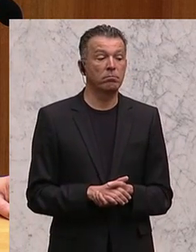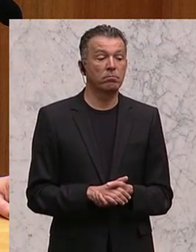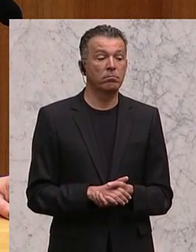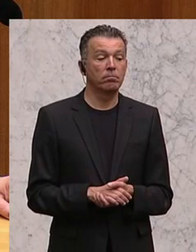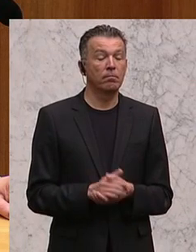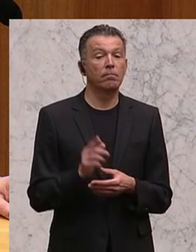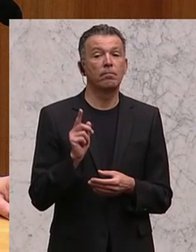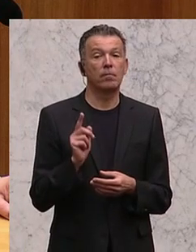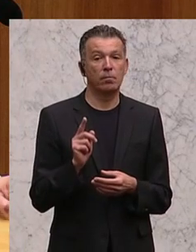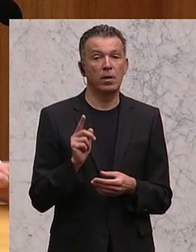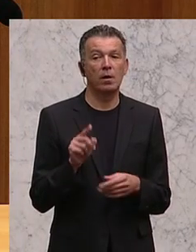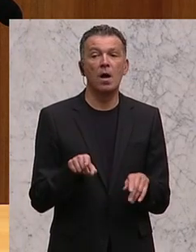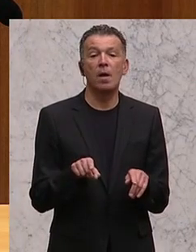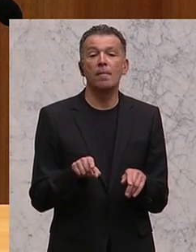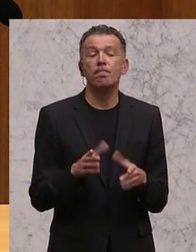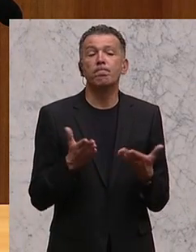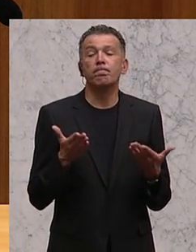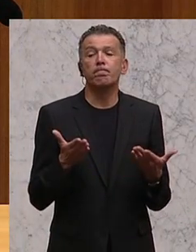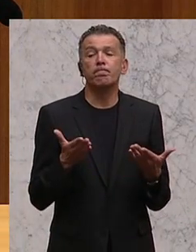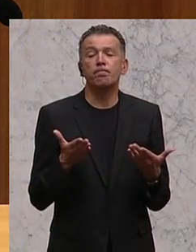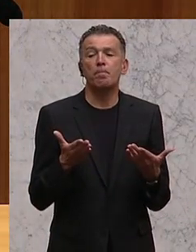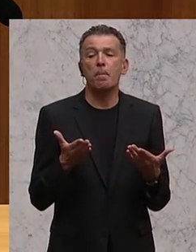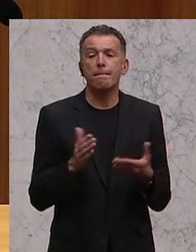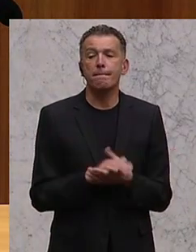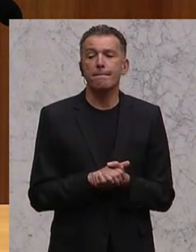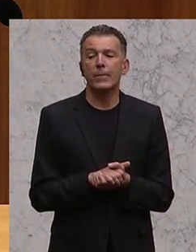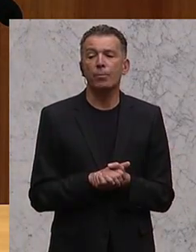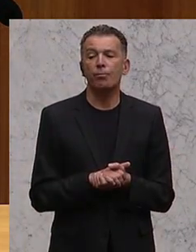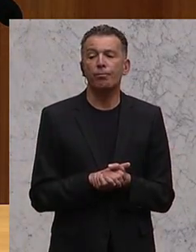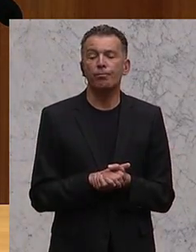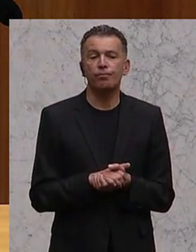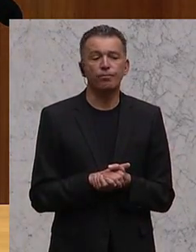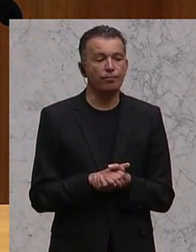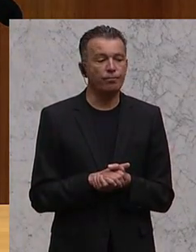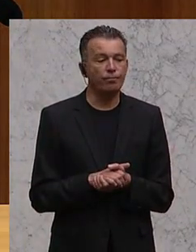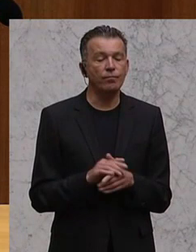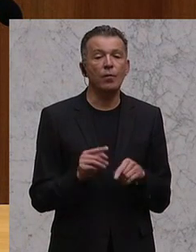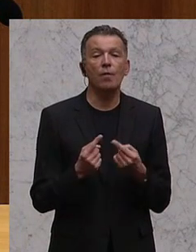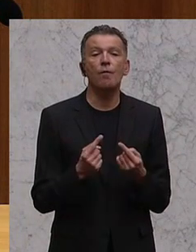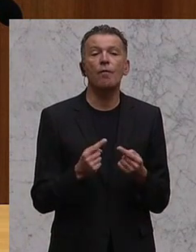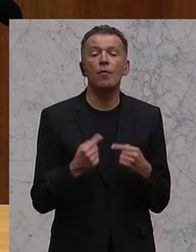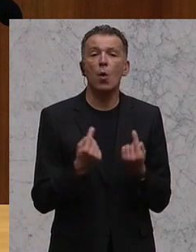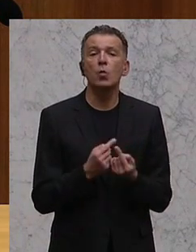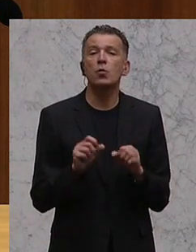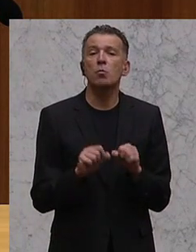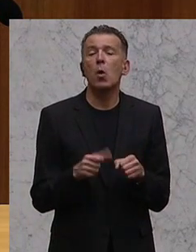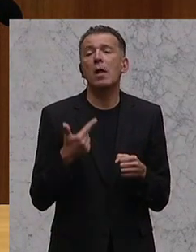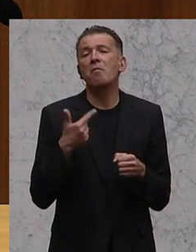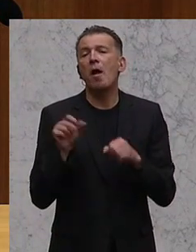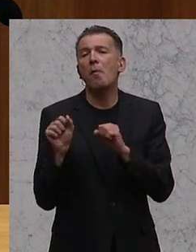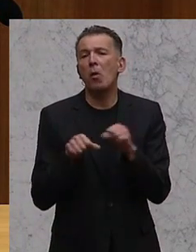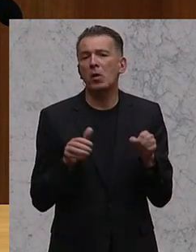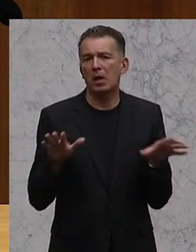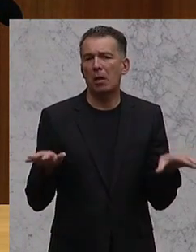Allerdings ist es auch so, dass für uns zwei Szenarien zur Verfügung stehen, die